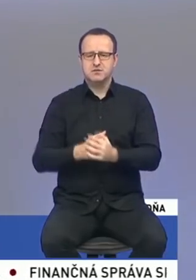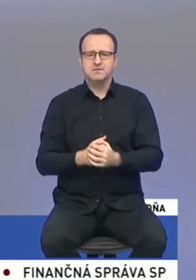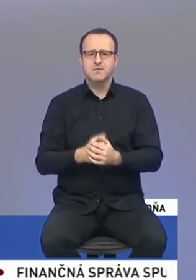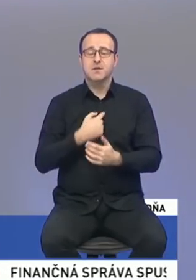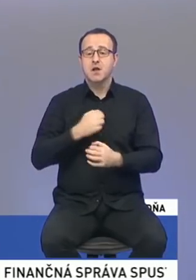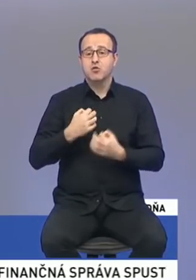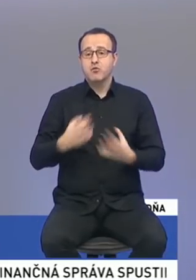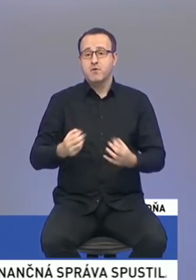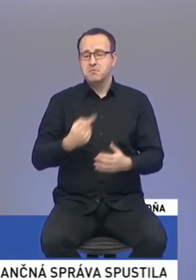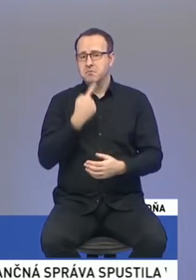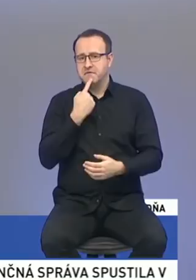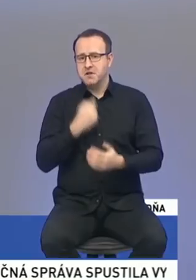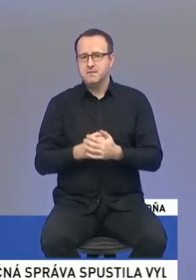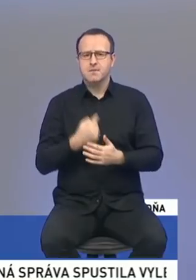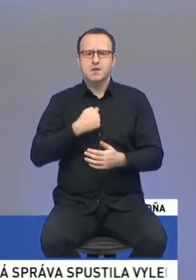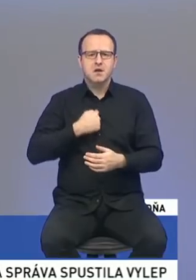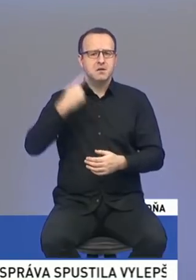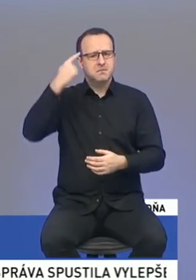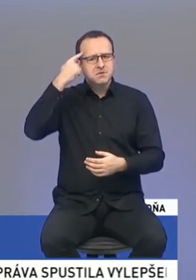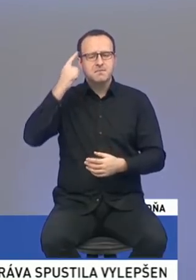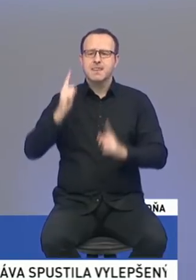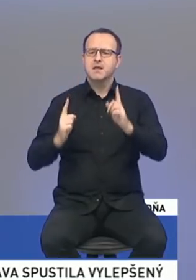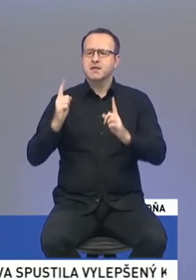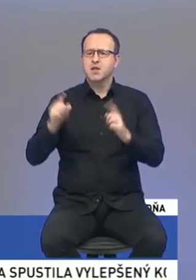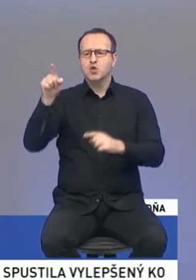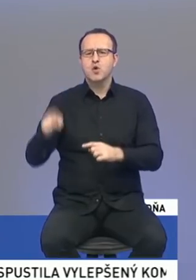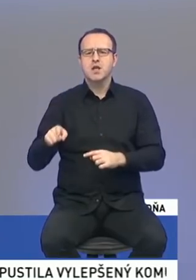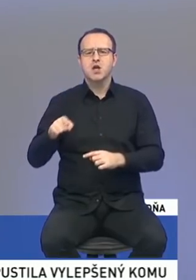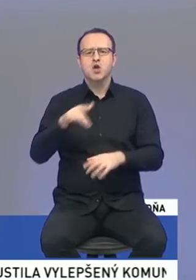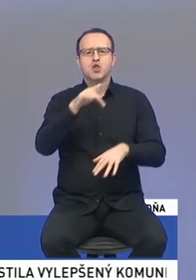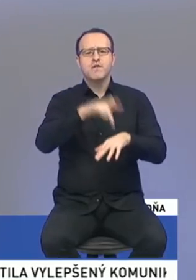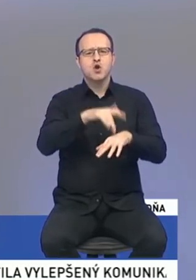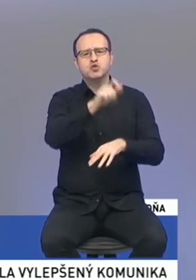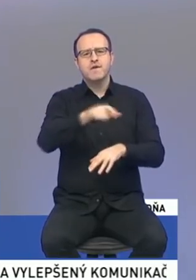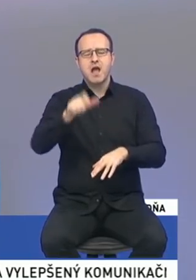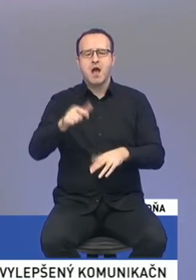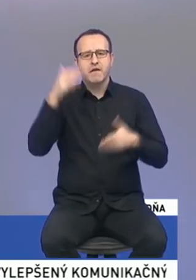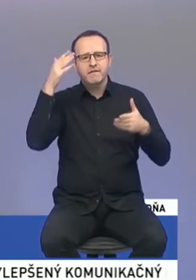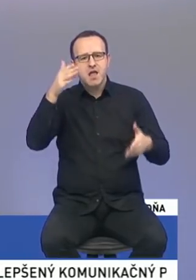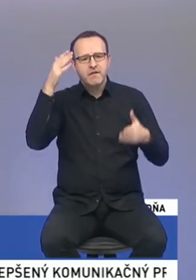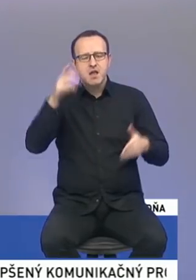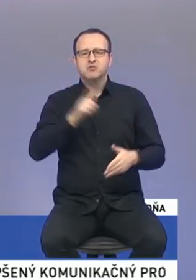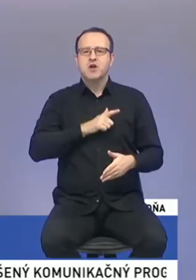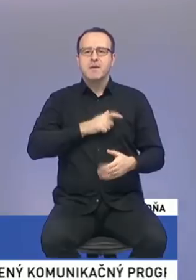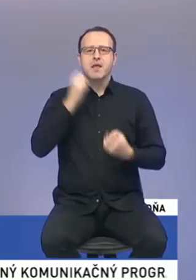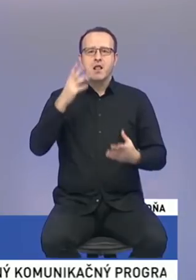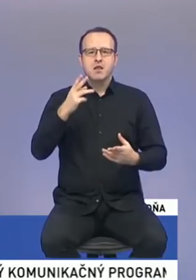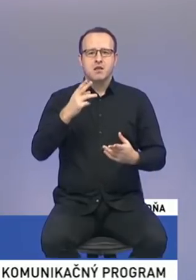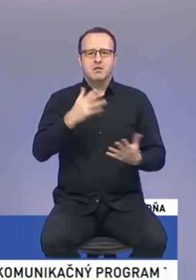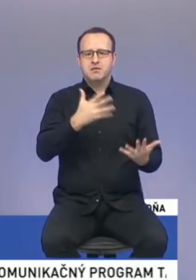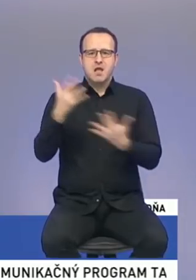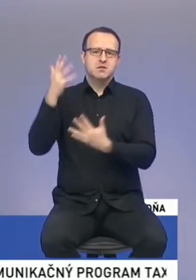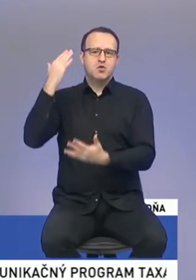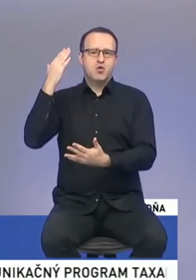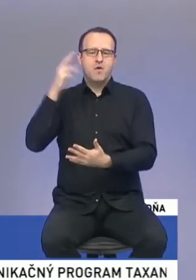ja si myslím, že niektorí z tých dôchodcov, ktorí v to dúfali, tu možno už ani nie sú medzi nami, pretože tá doba